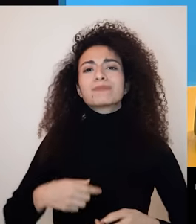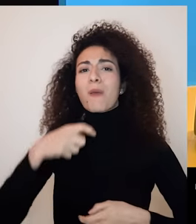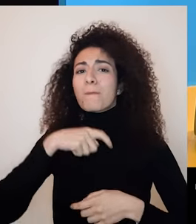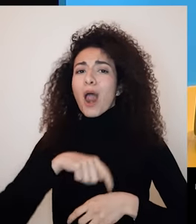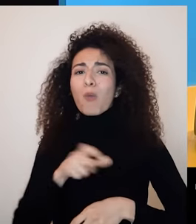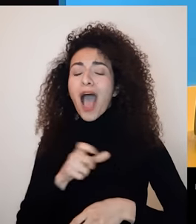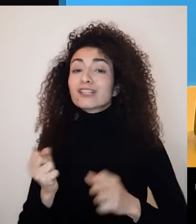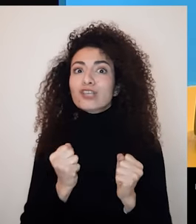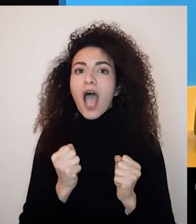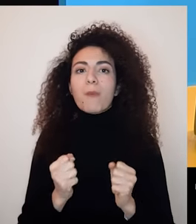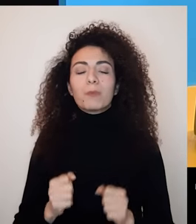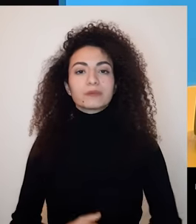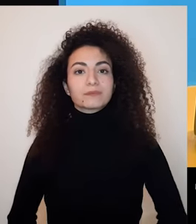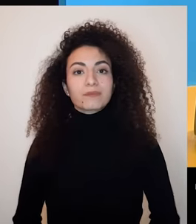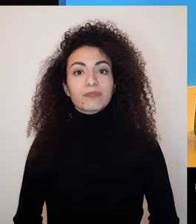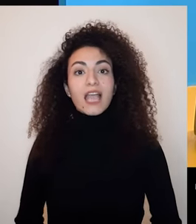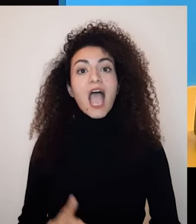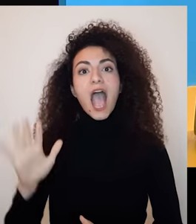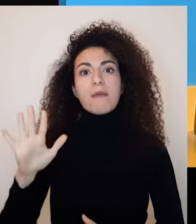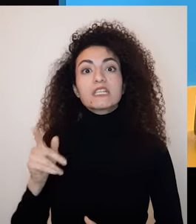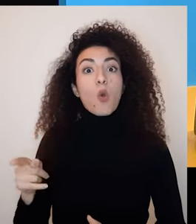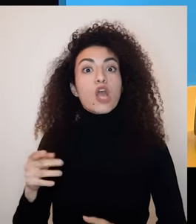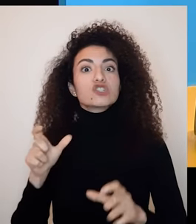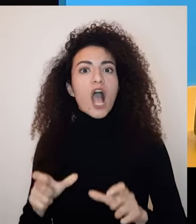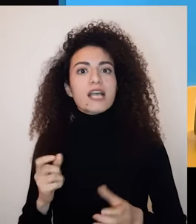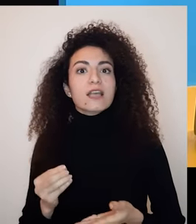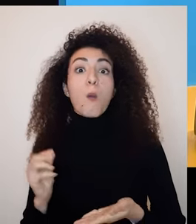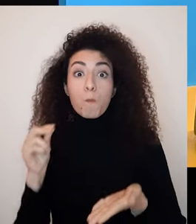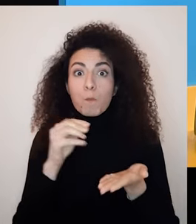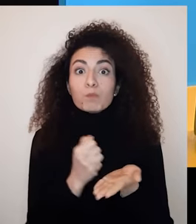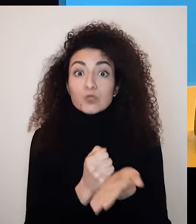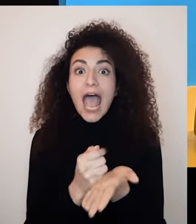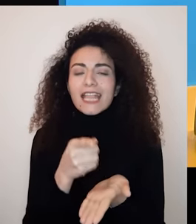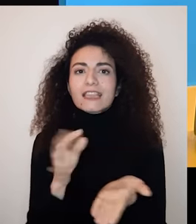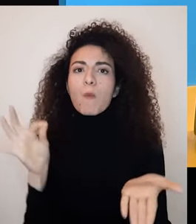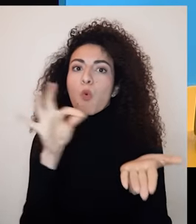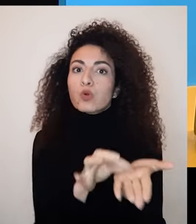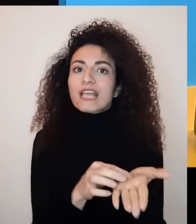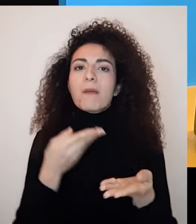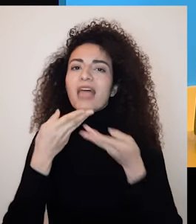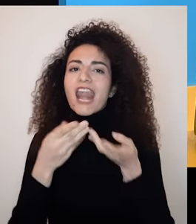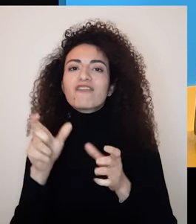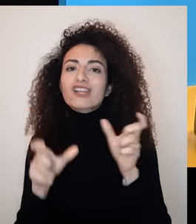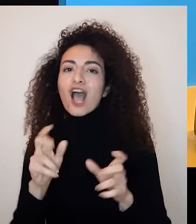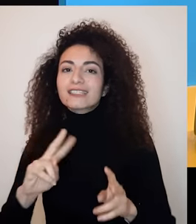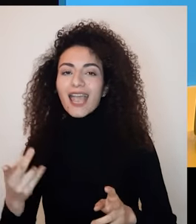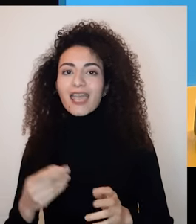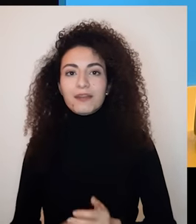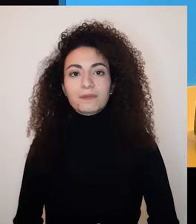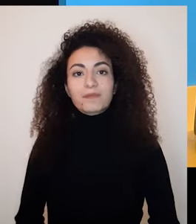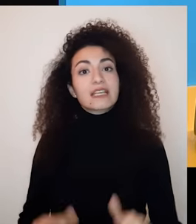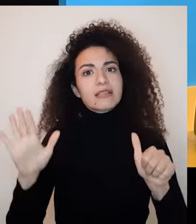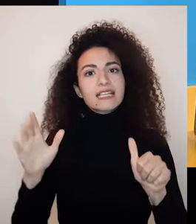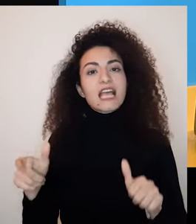الواصل بيساعدك على الحصول على ما تريده مثلاً تعريفك على الآخرين السادس البيع ثلاث طاقة صديق أو صديقة